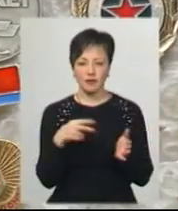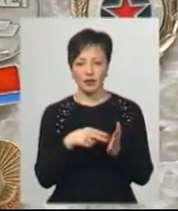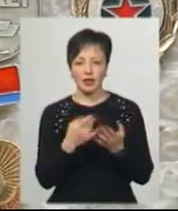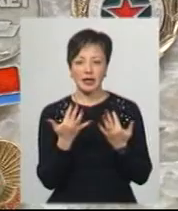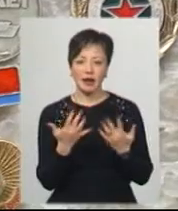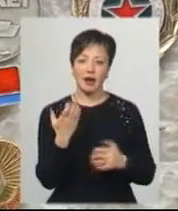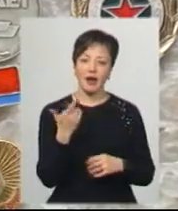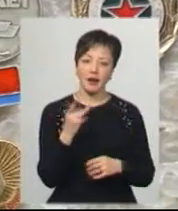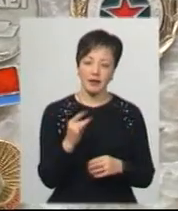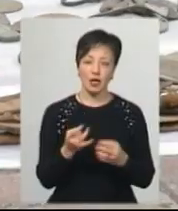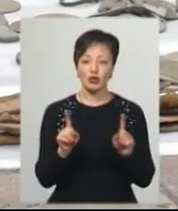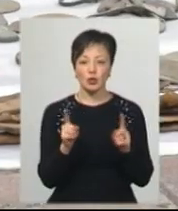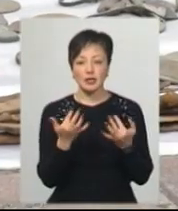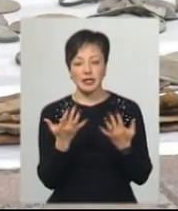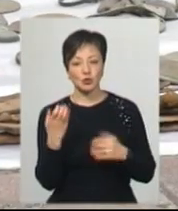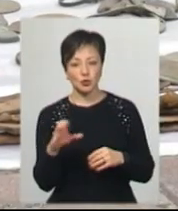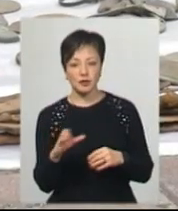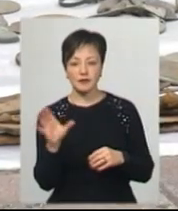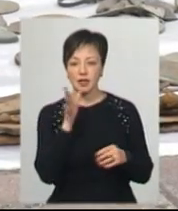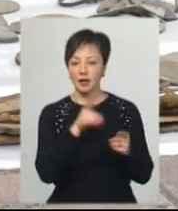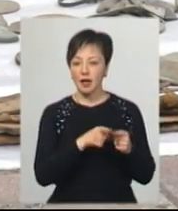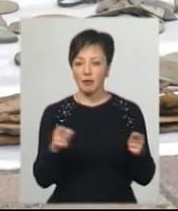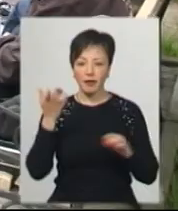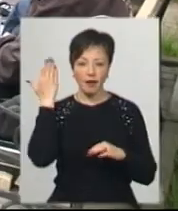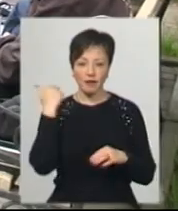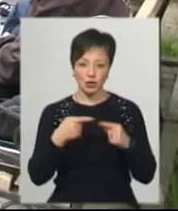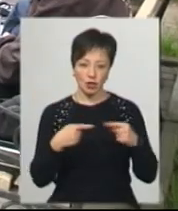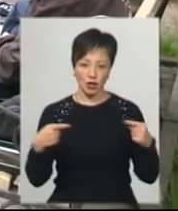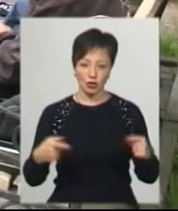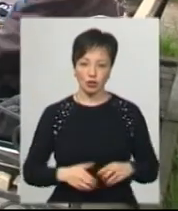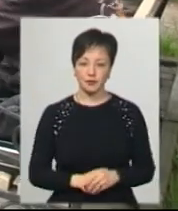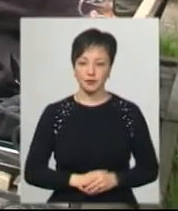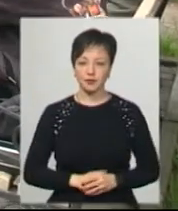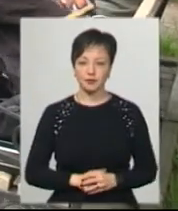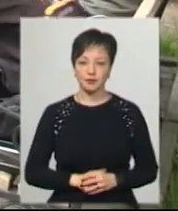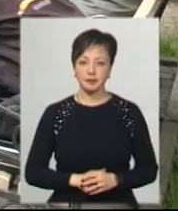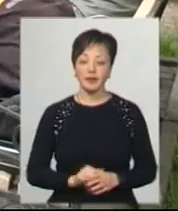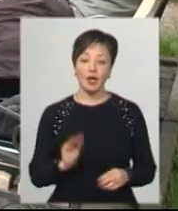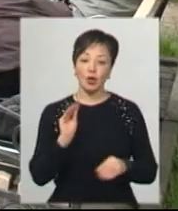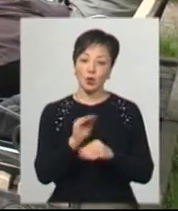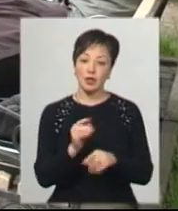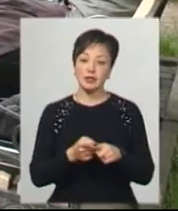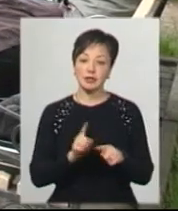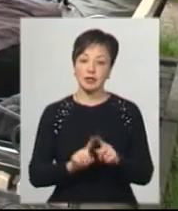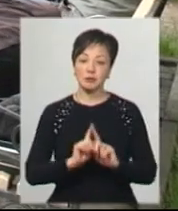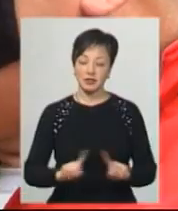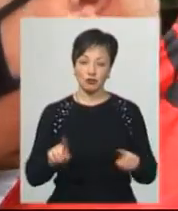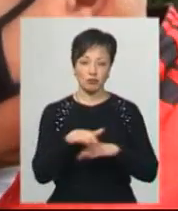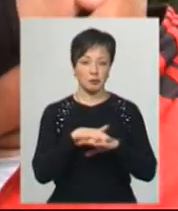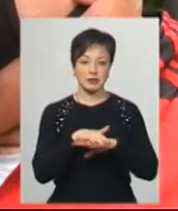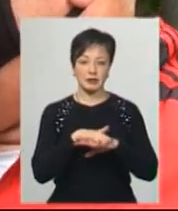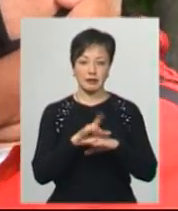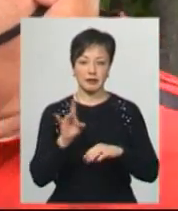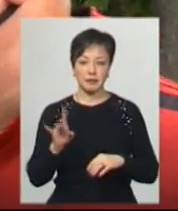а щось кілька сотень. Все залежить від терміну давності речі, розповідає хмельничанин Костянтин Лебідь. І додає, це специфічний базар.